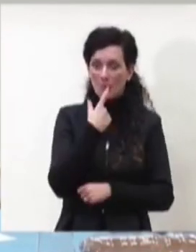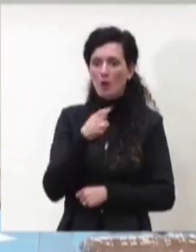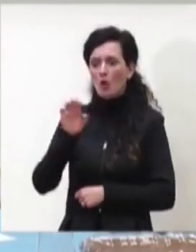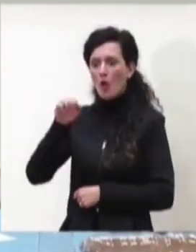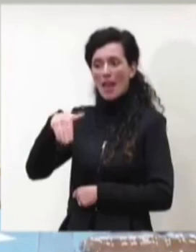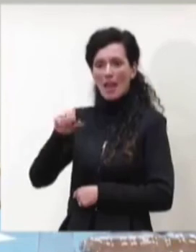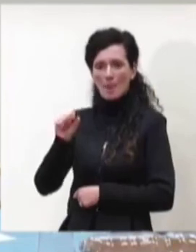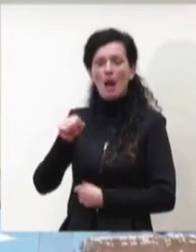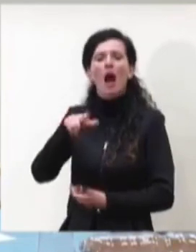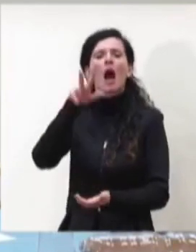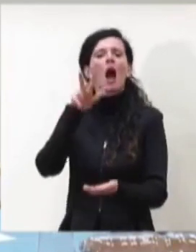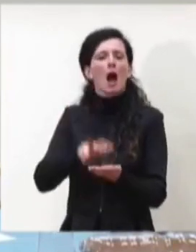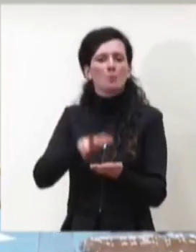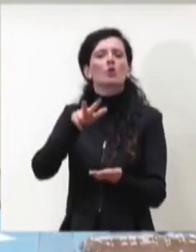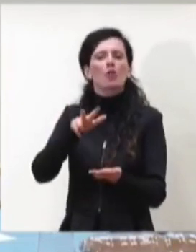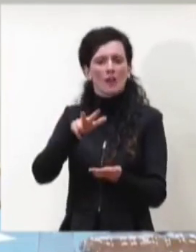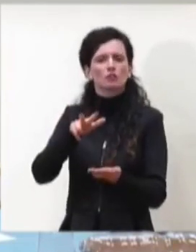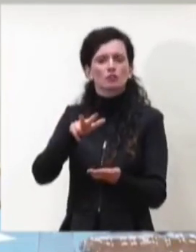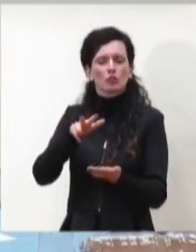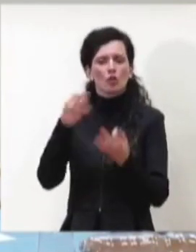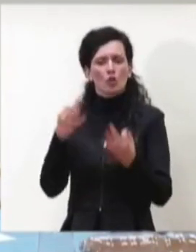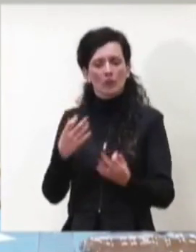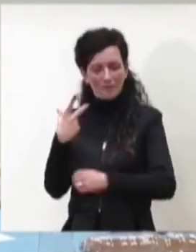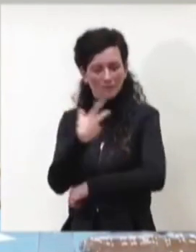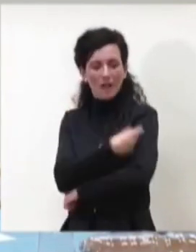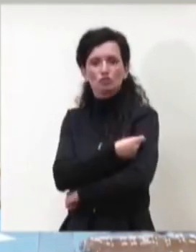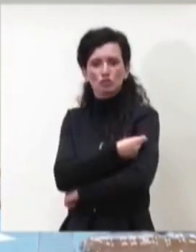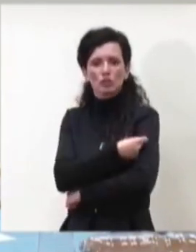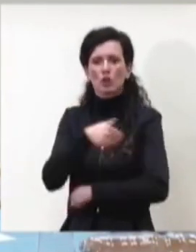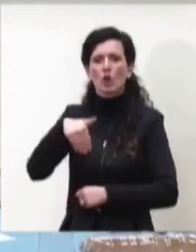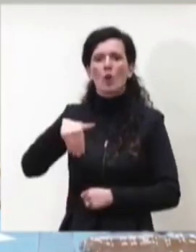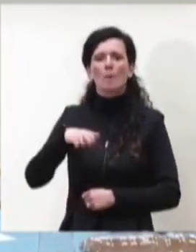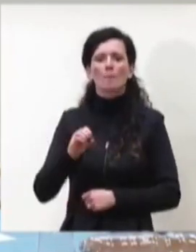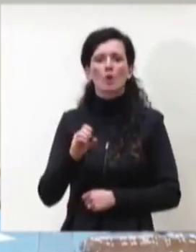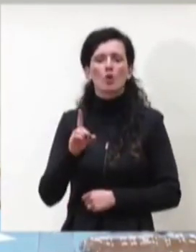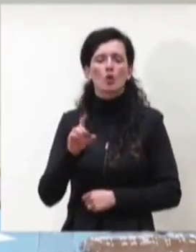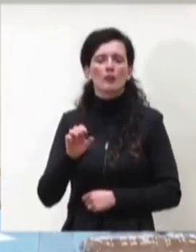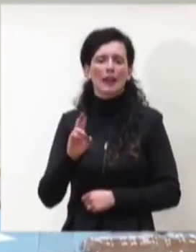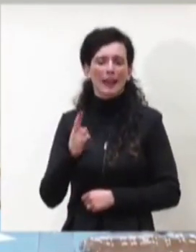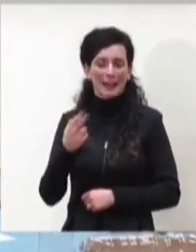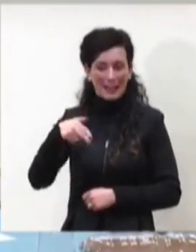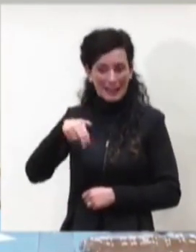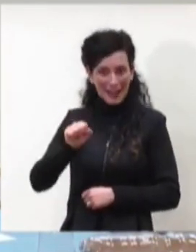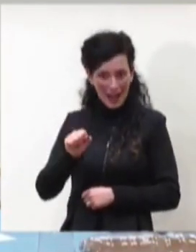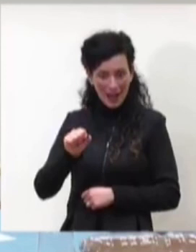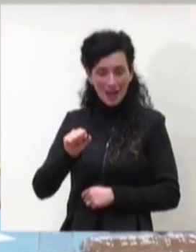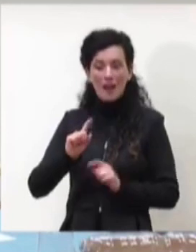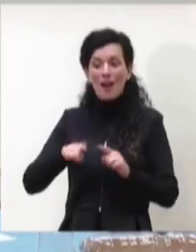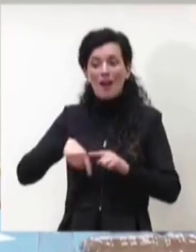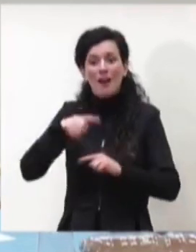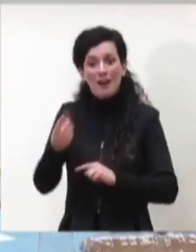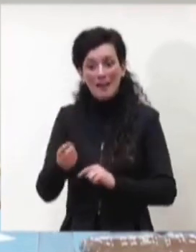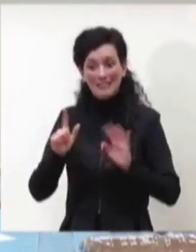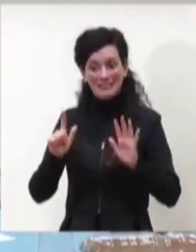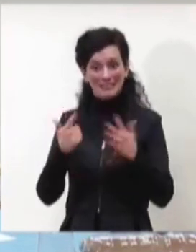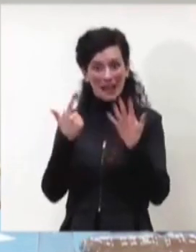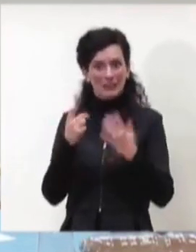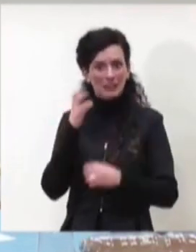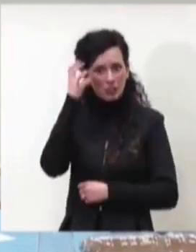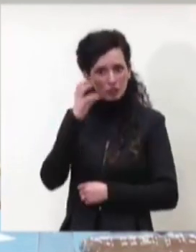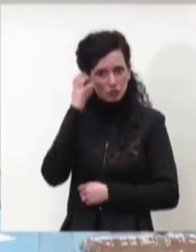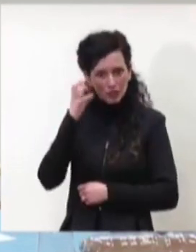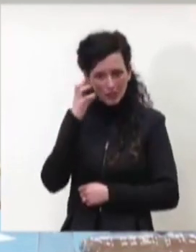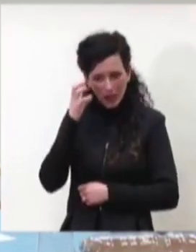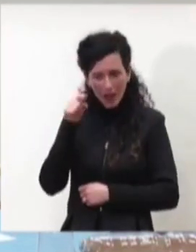vaccino moderna a cui è seguita nella giornata successiva quindi il 7 l'approvazione da parte